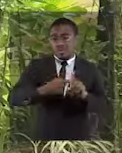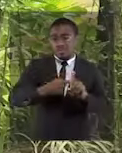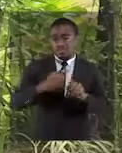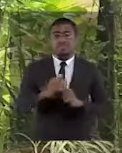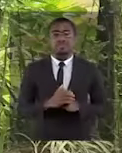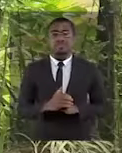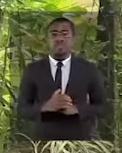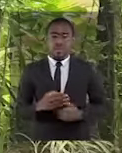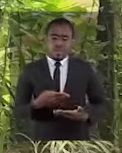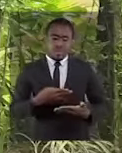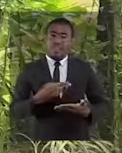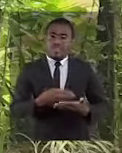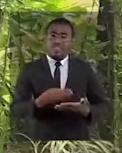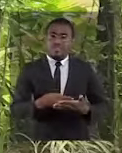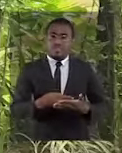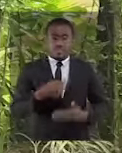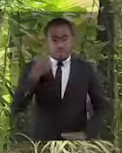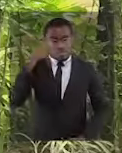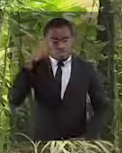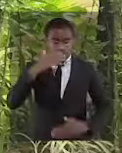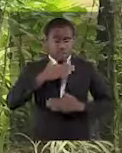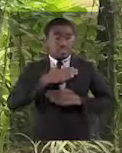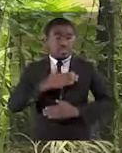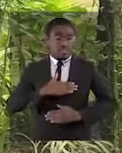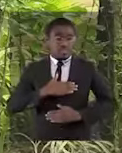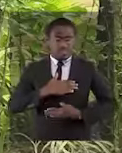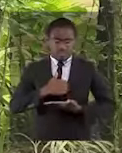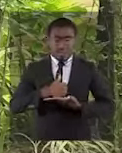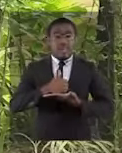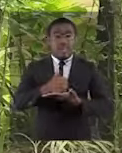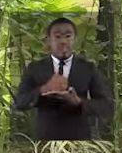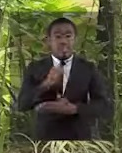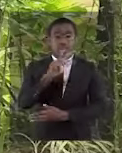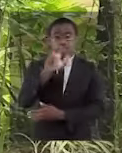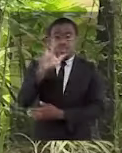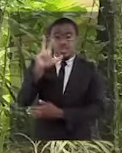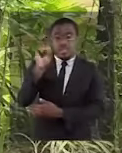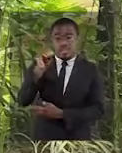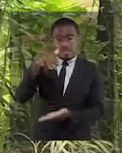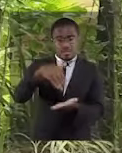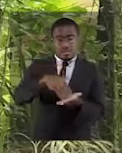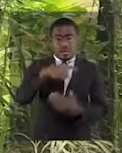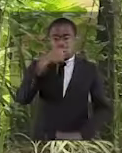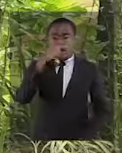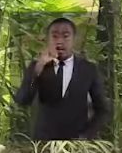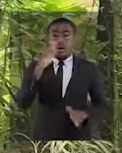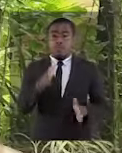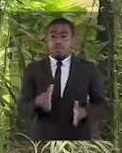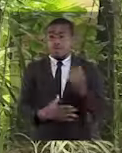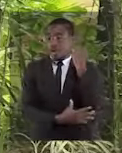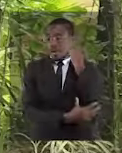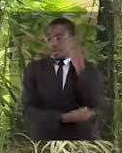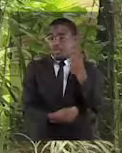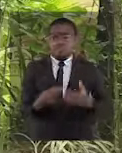ce fonds santé a permis de prendre en charge près de 350 000 Gabonais économiquement